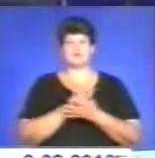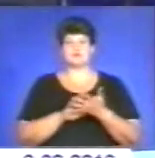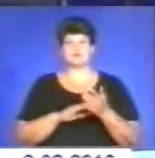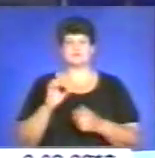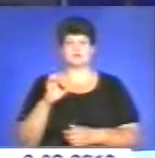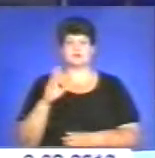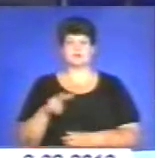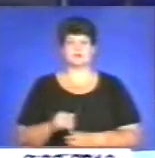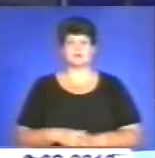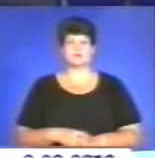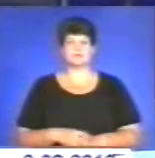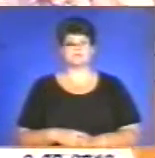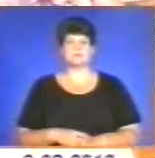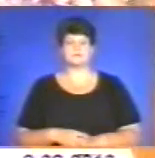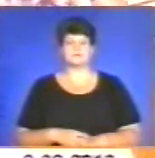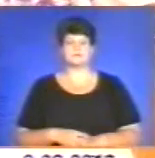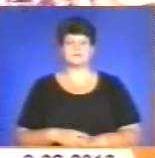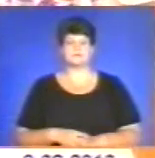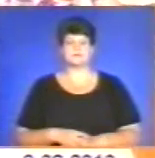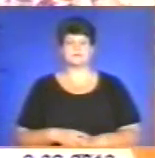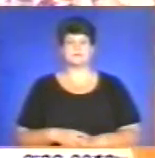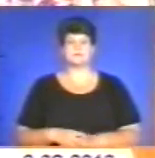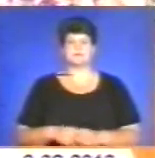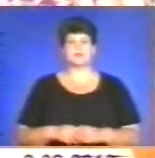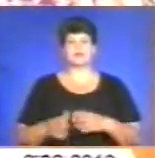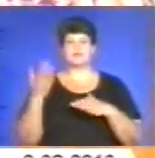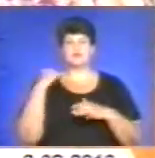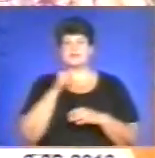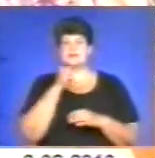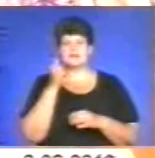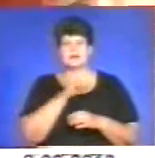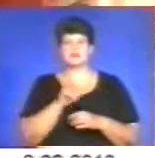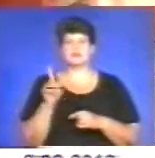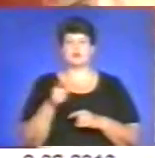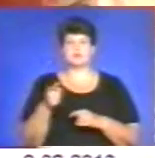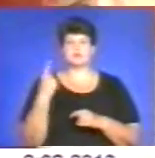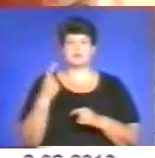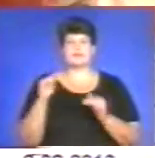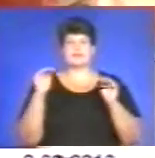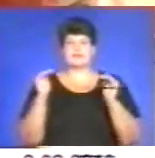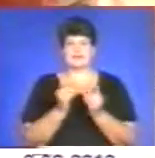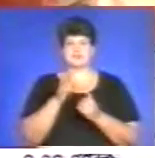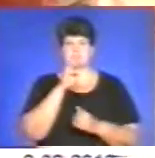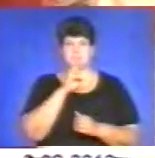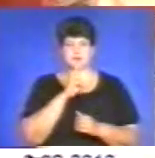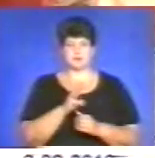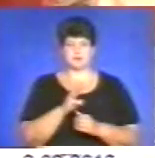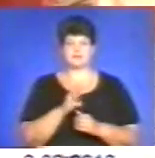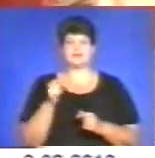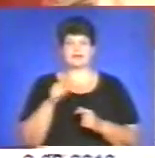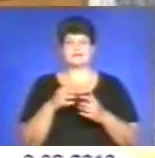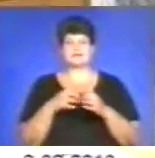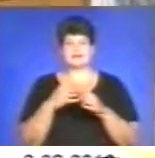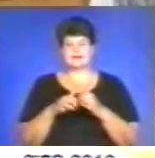Світлана Лазорик. Давно не секрет, що в Тернопільській області найнижчі зарплати. Так, середня